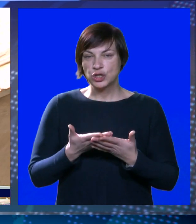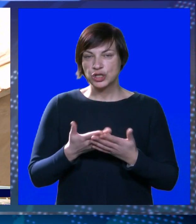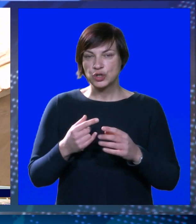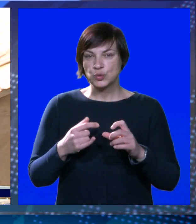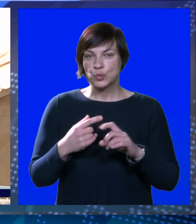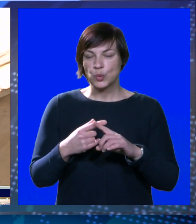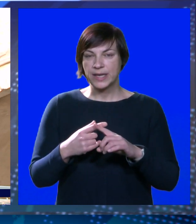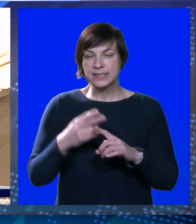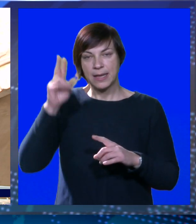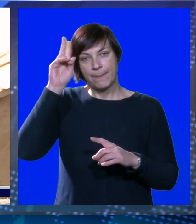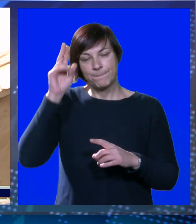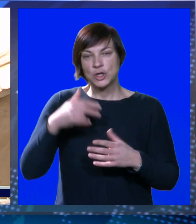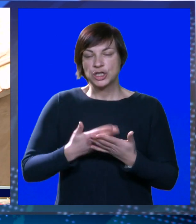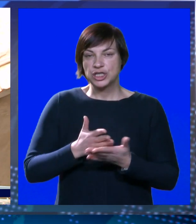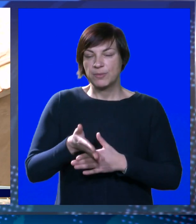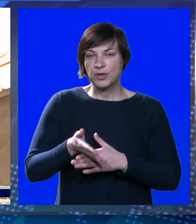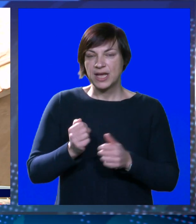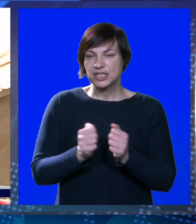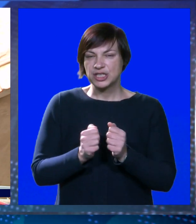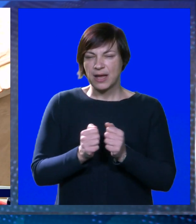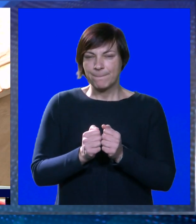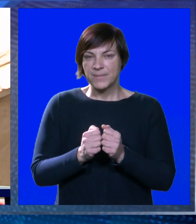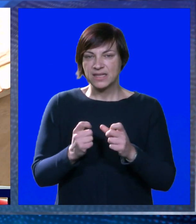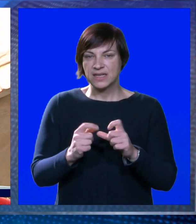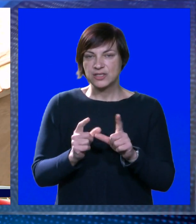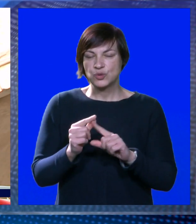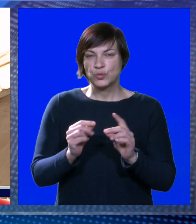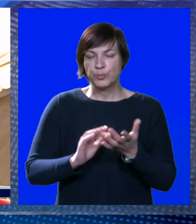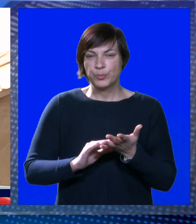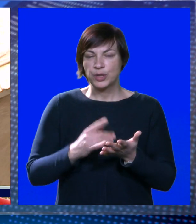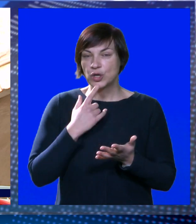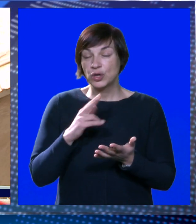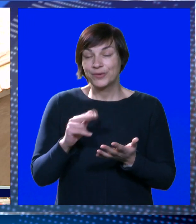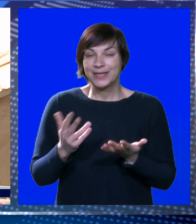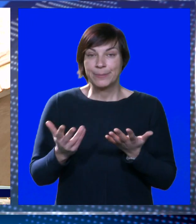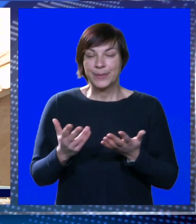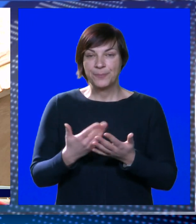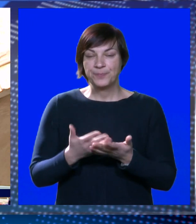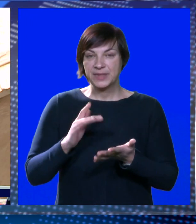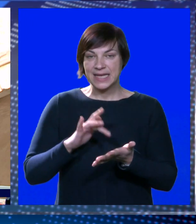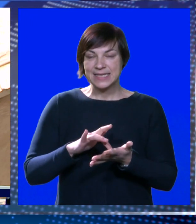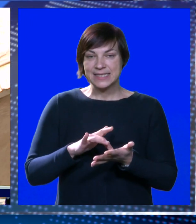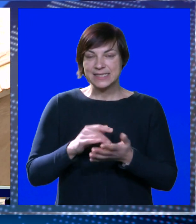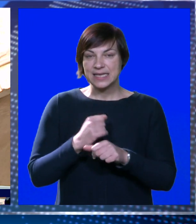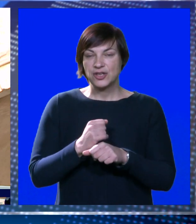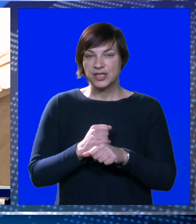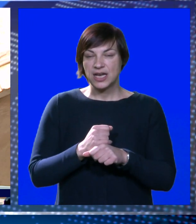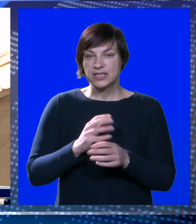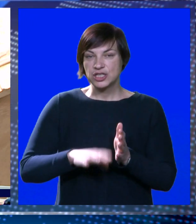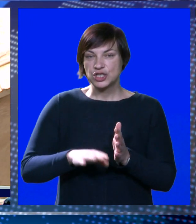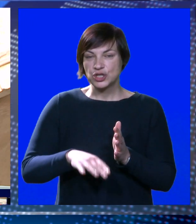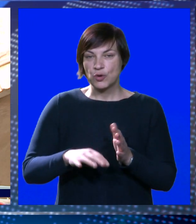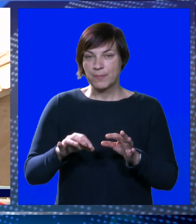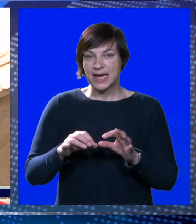-verzi, znači možemo naići na metan, možemo super vodike, ima koliko hoćete i tako dalje. Cilj je ovo odraditi sa što